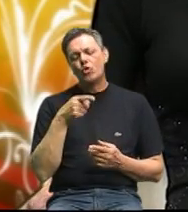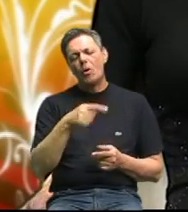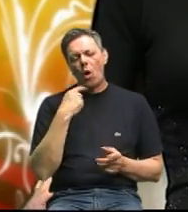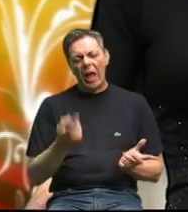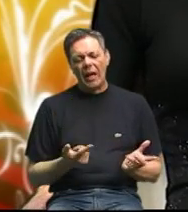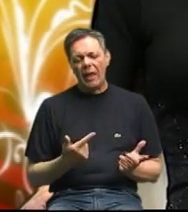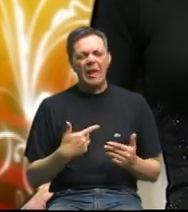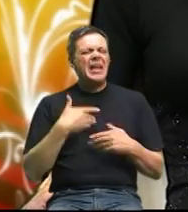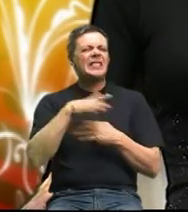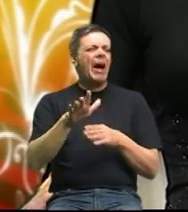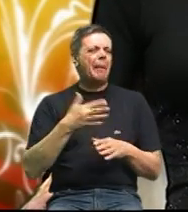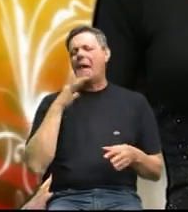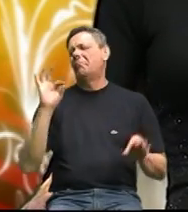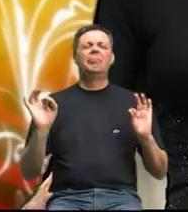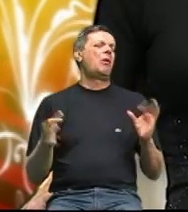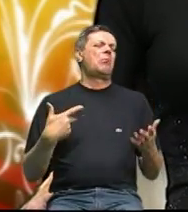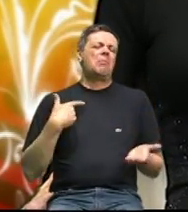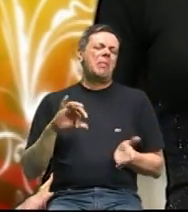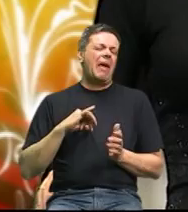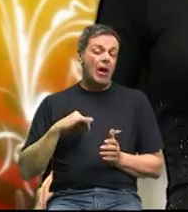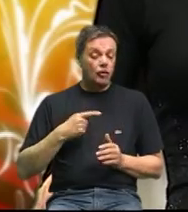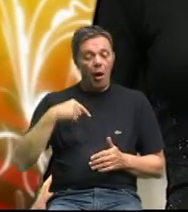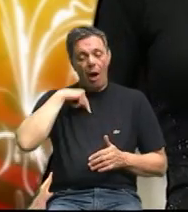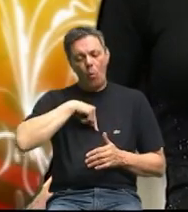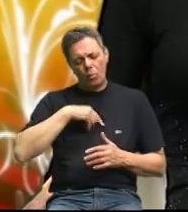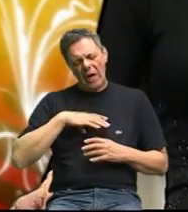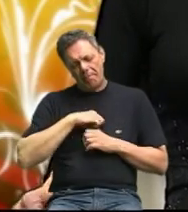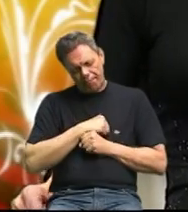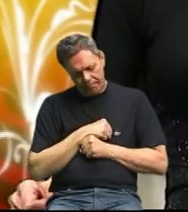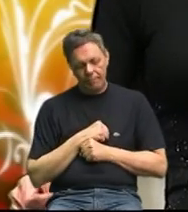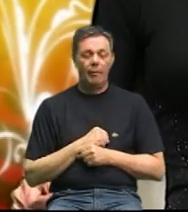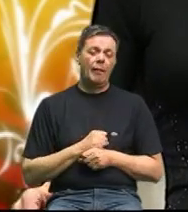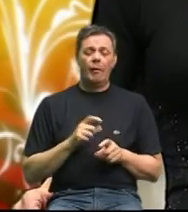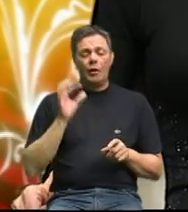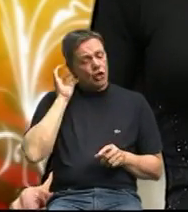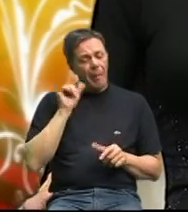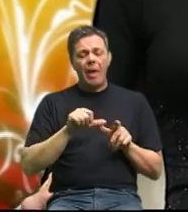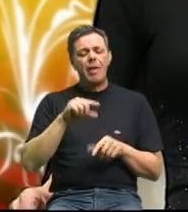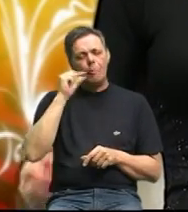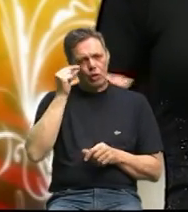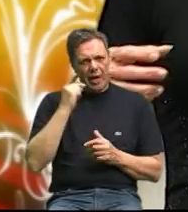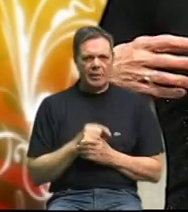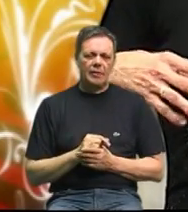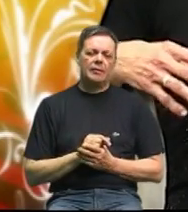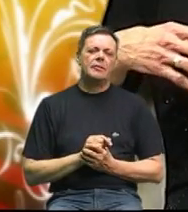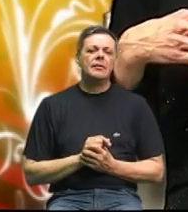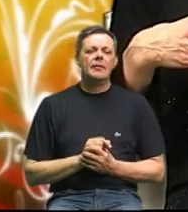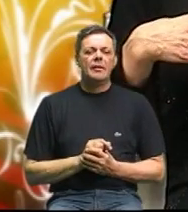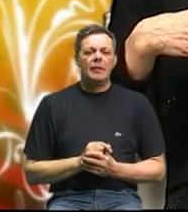tim to nije da ja imam veliki osmijeh dođe i muškarci kad dolaze i kažu ja sam